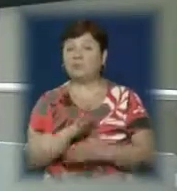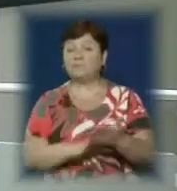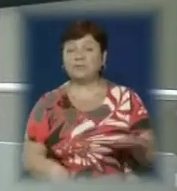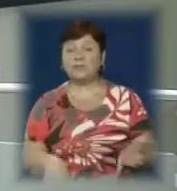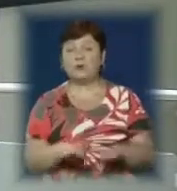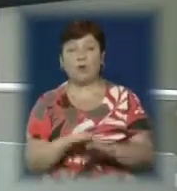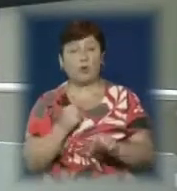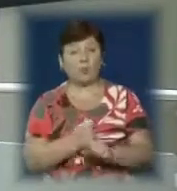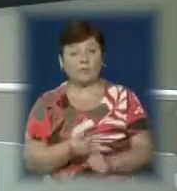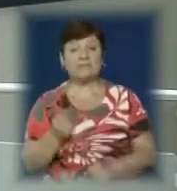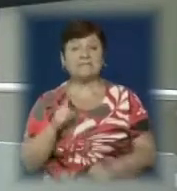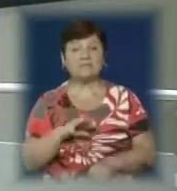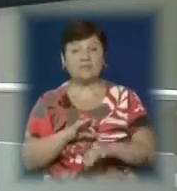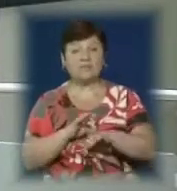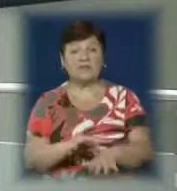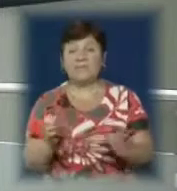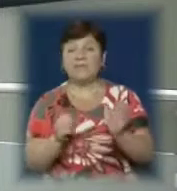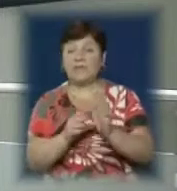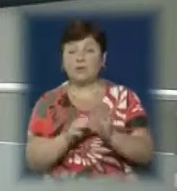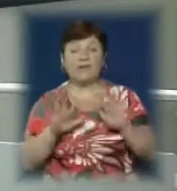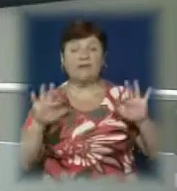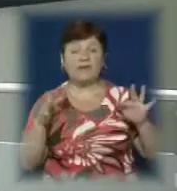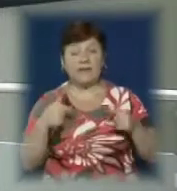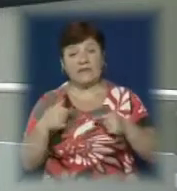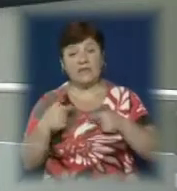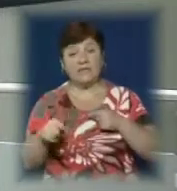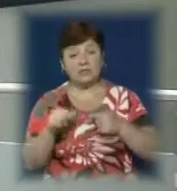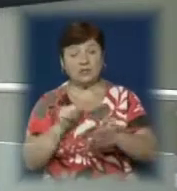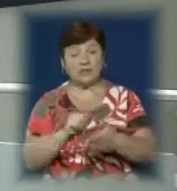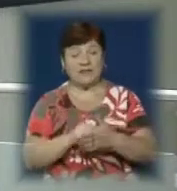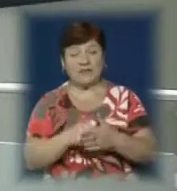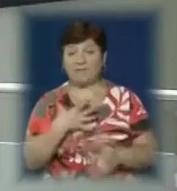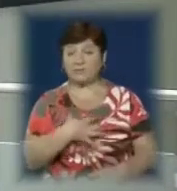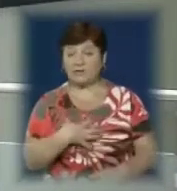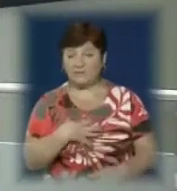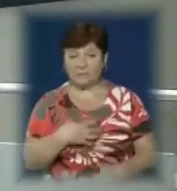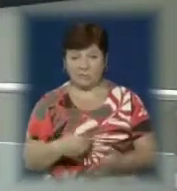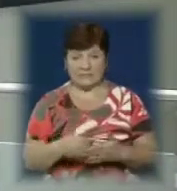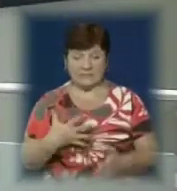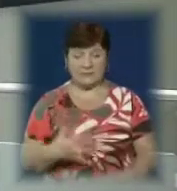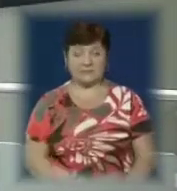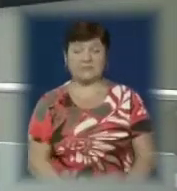такої роботи з тим, щоб перевести в електронні варіанти і інші документи, які мають важливу суспільну цінність.